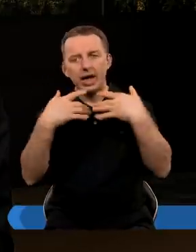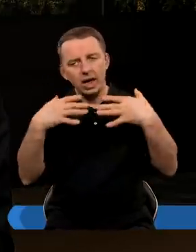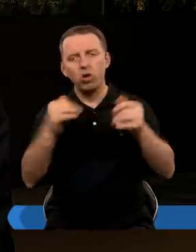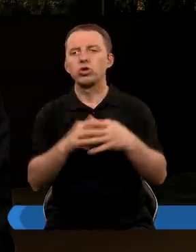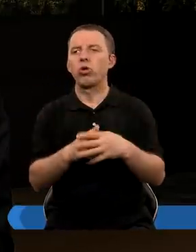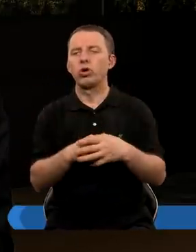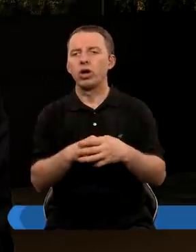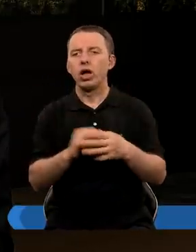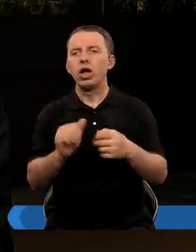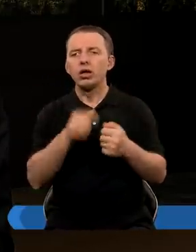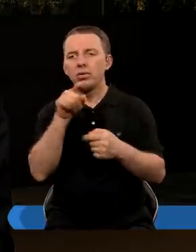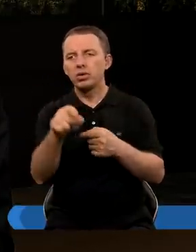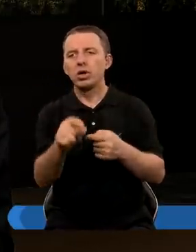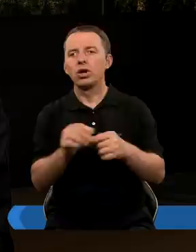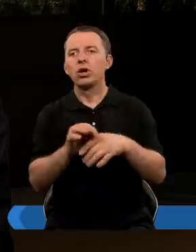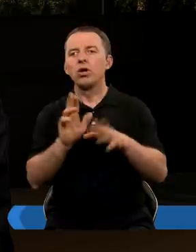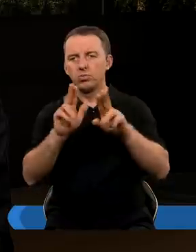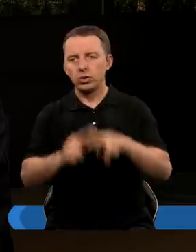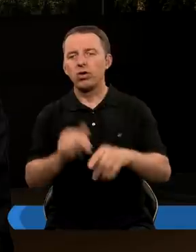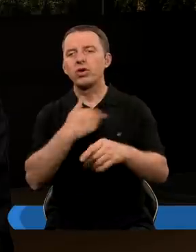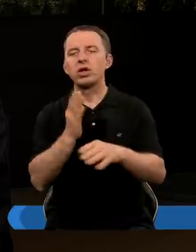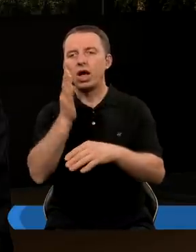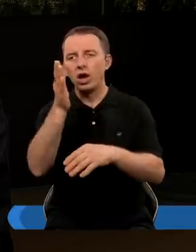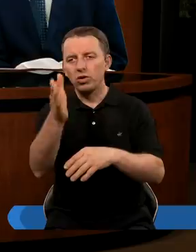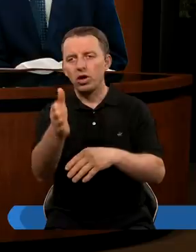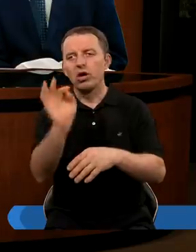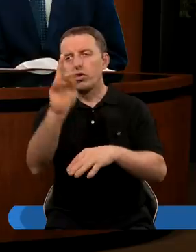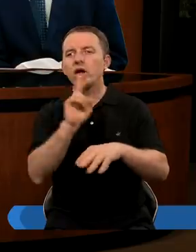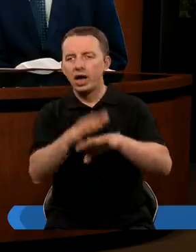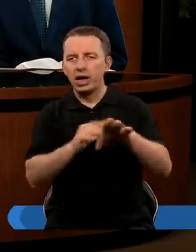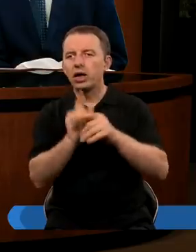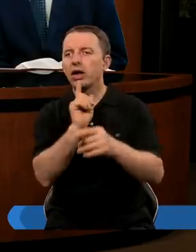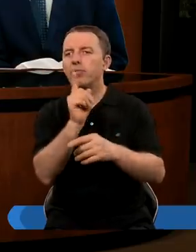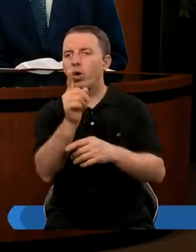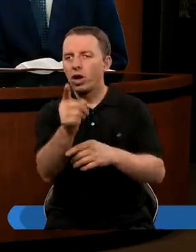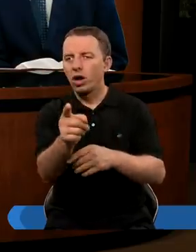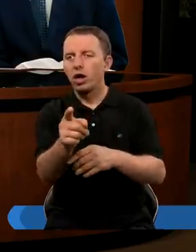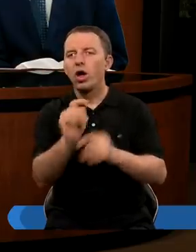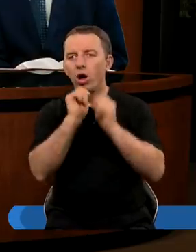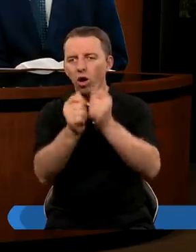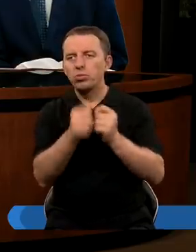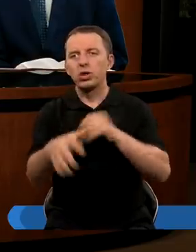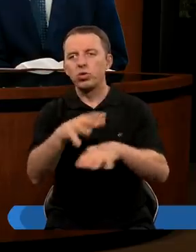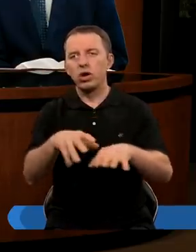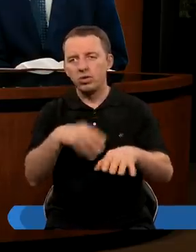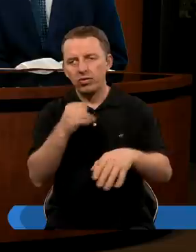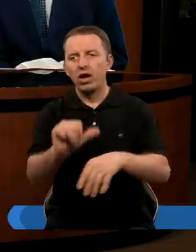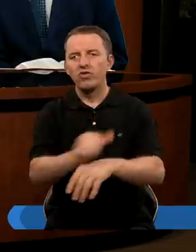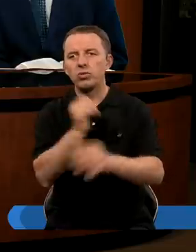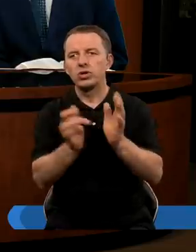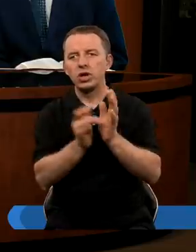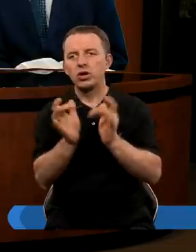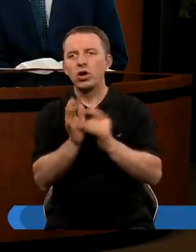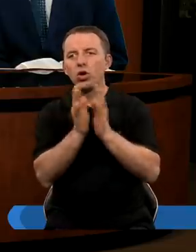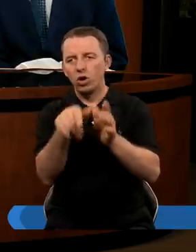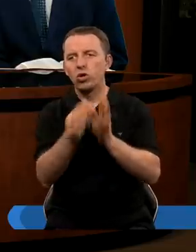Radością tam, gdzie Ty zostawiłeś nadzieję. W Twoje ręce się polecamy. Obdąż nas swoim Duchem Świętym. W